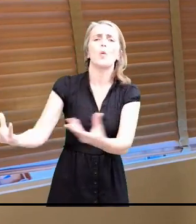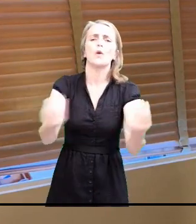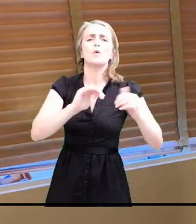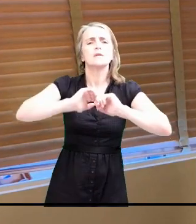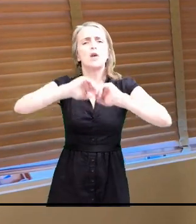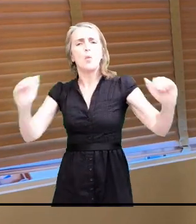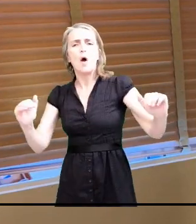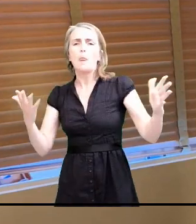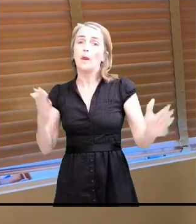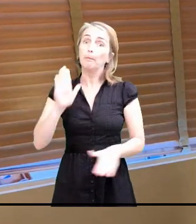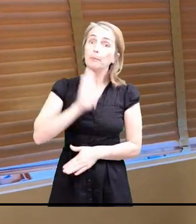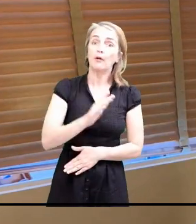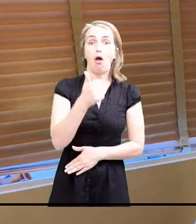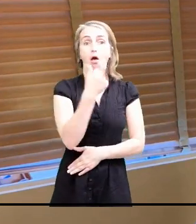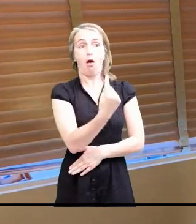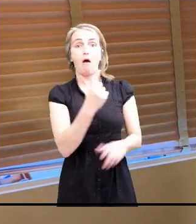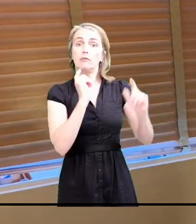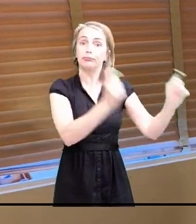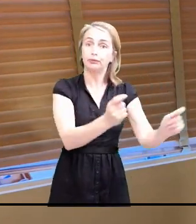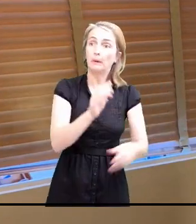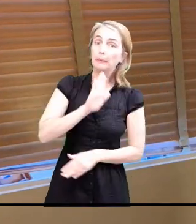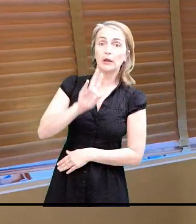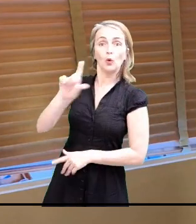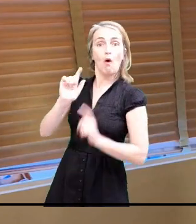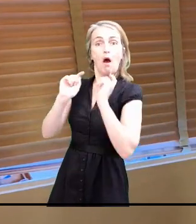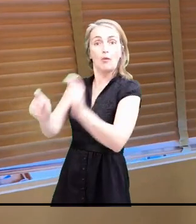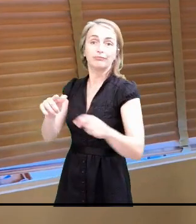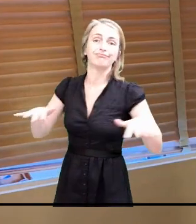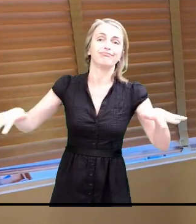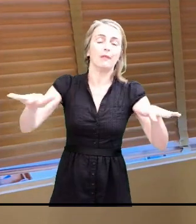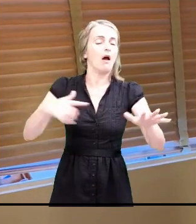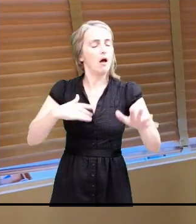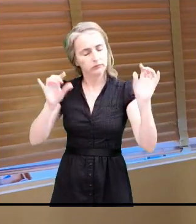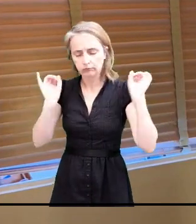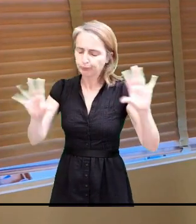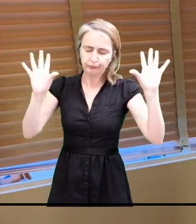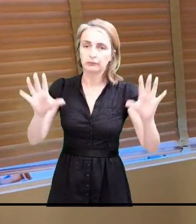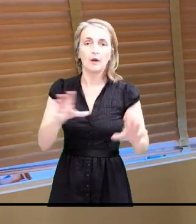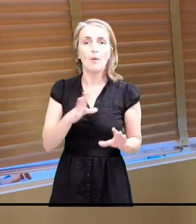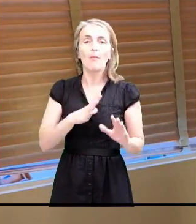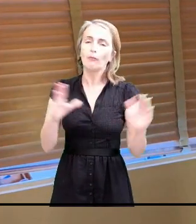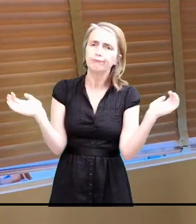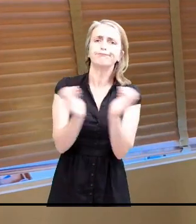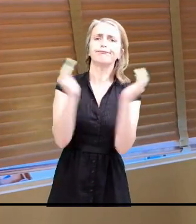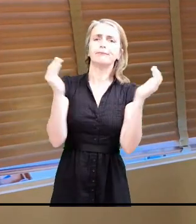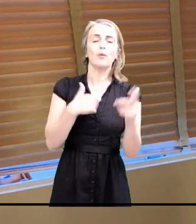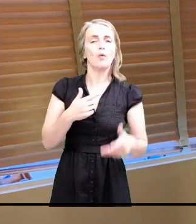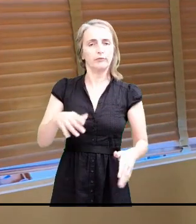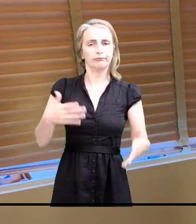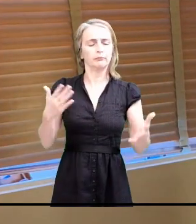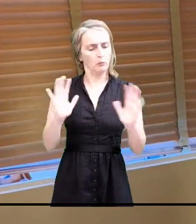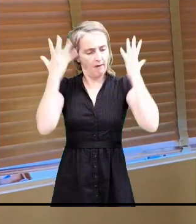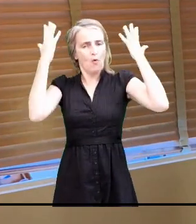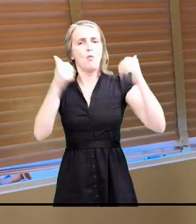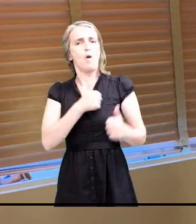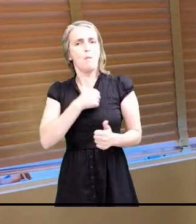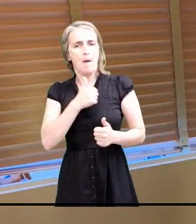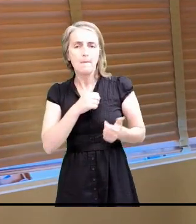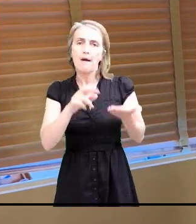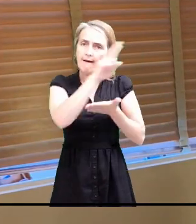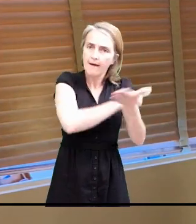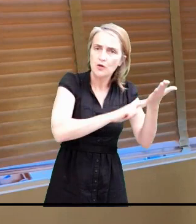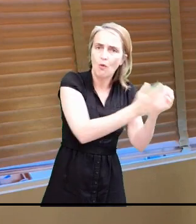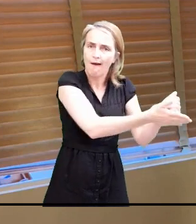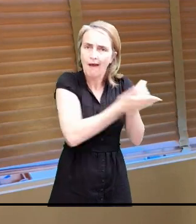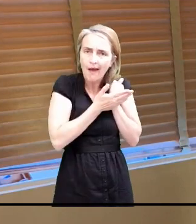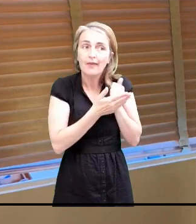Certains auraient eu des catégorie 2, d des catégorie 1. Je me félicite d'avoir fait une double commande avec le département aidé par la région,